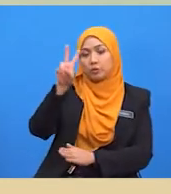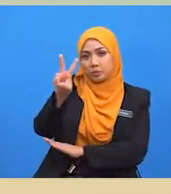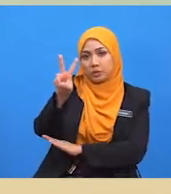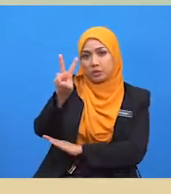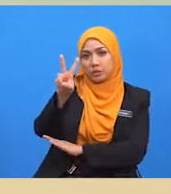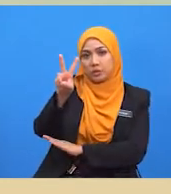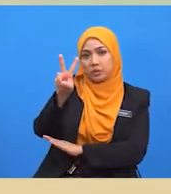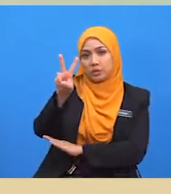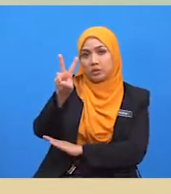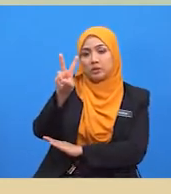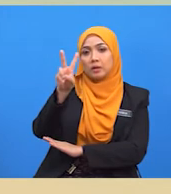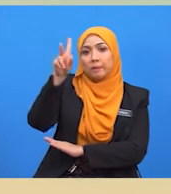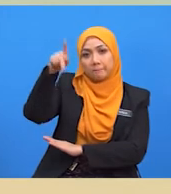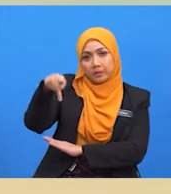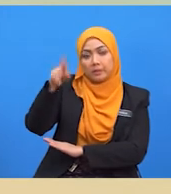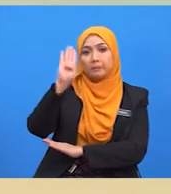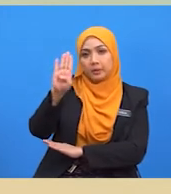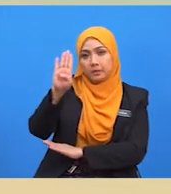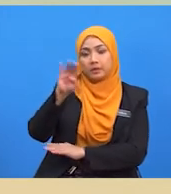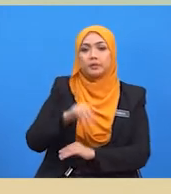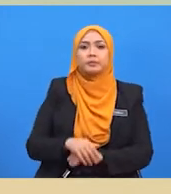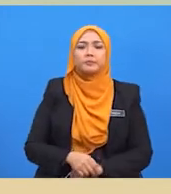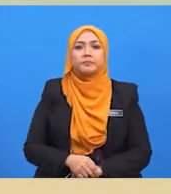-D-B.